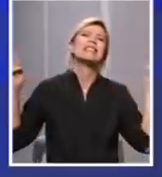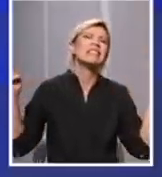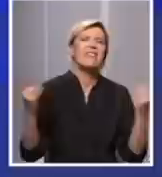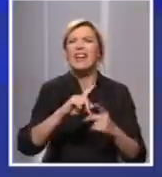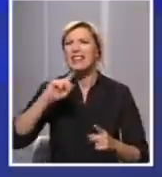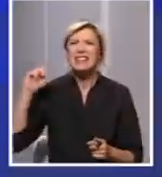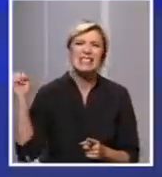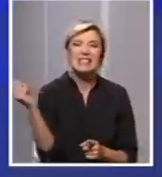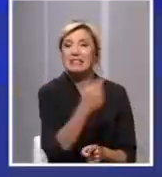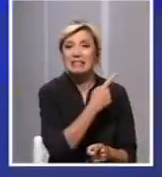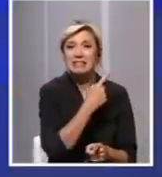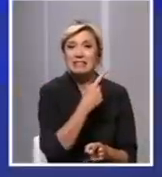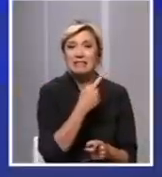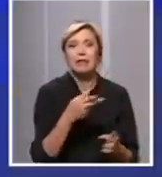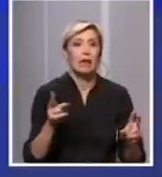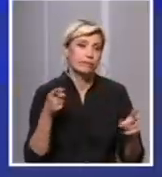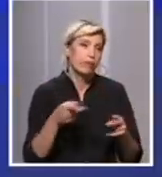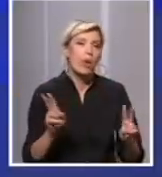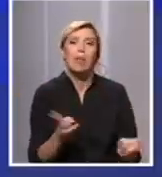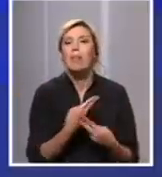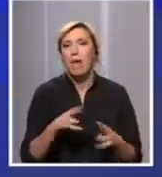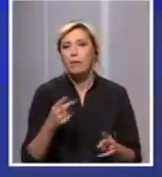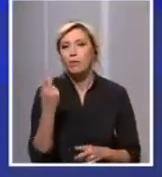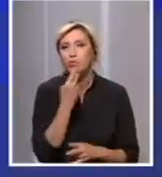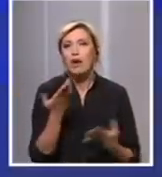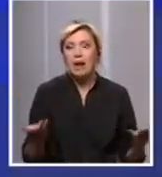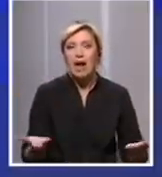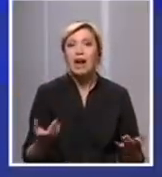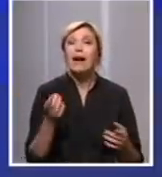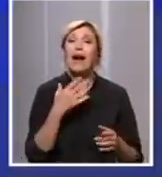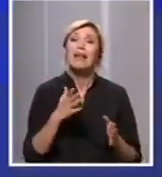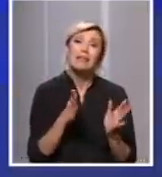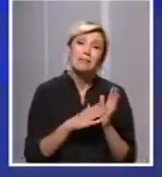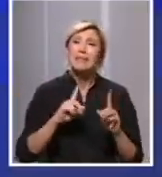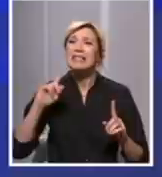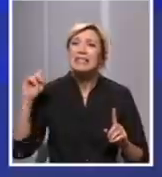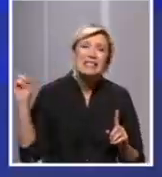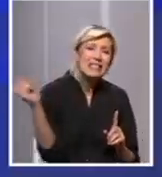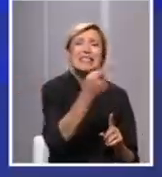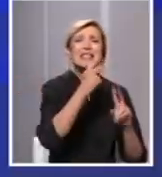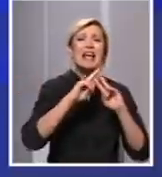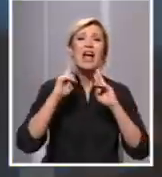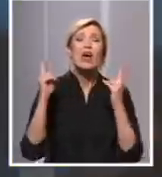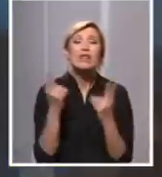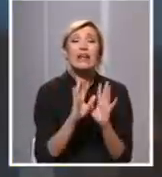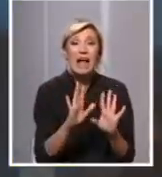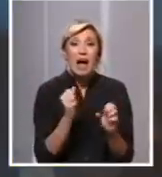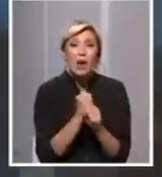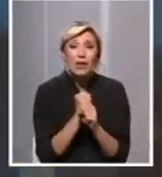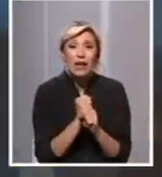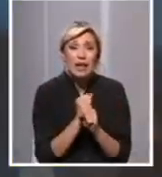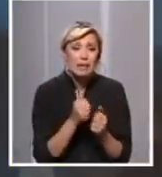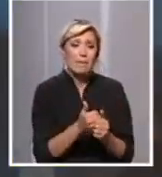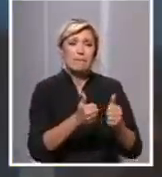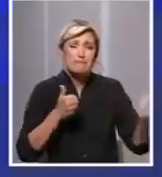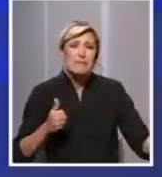zbog čega, ali vidimo da u praksi nije moguće. Kada bi čitavo čovečanstvo se ponašalo tako da se odvojimo na distancu, držimo